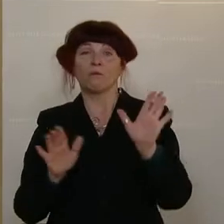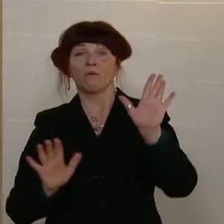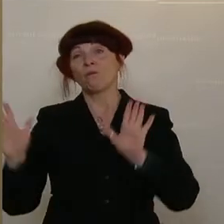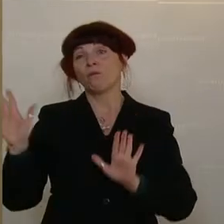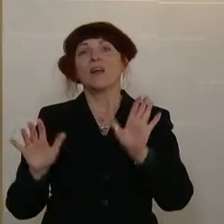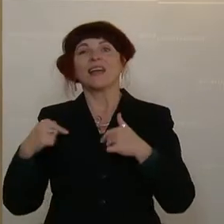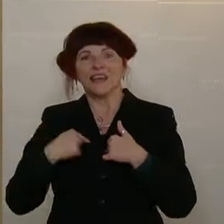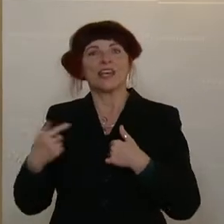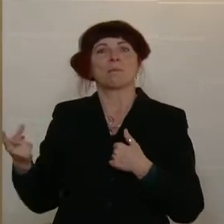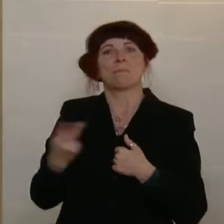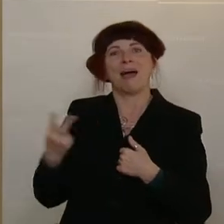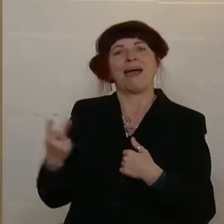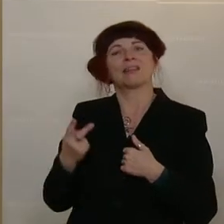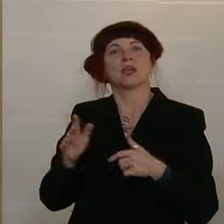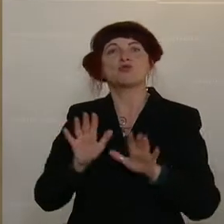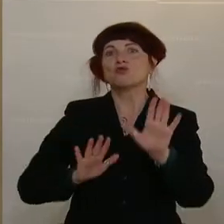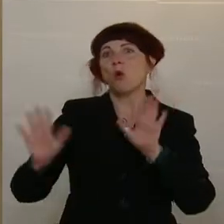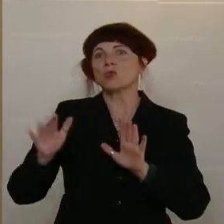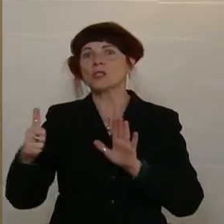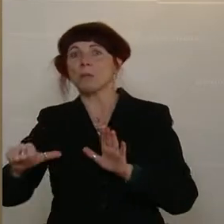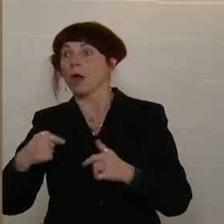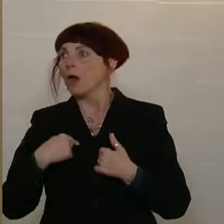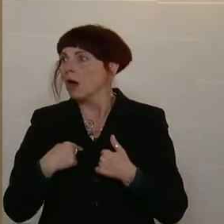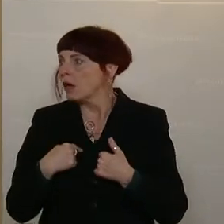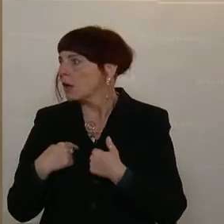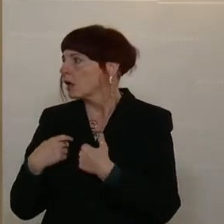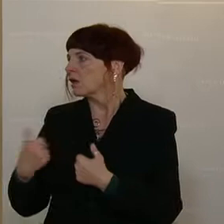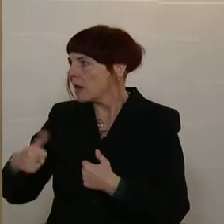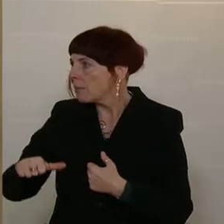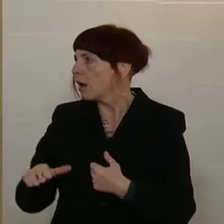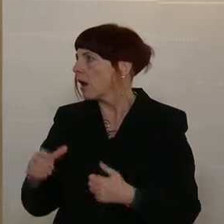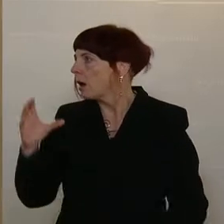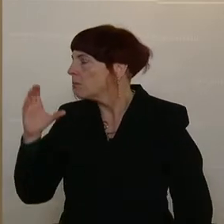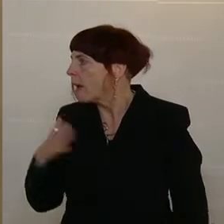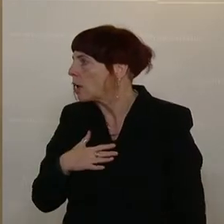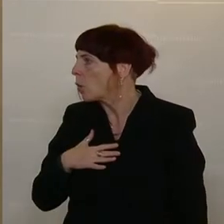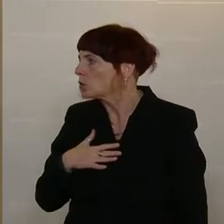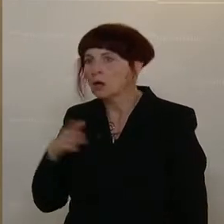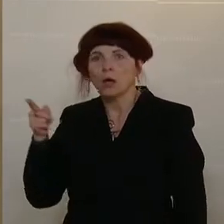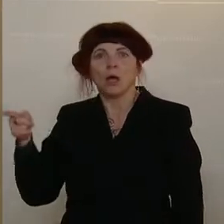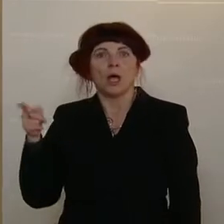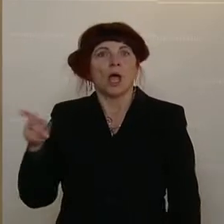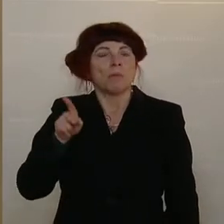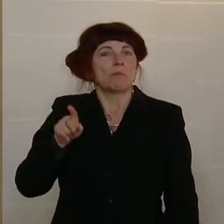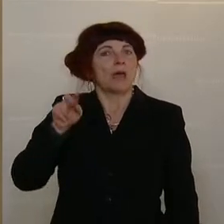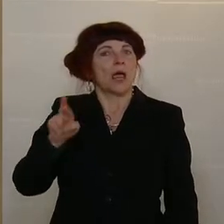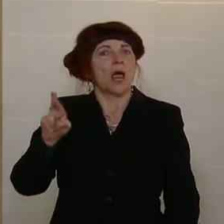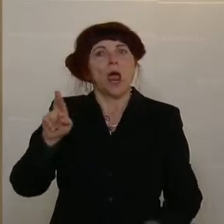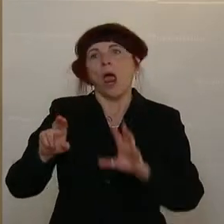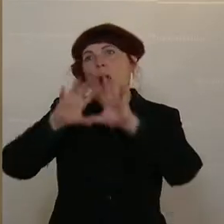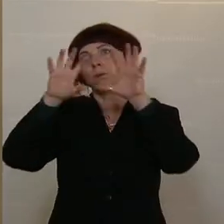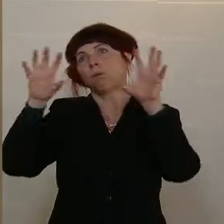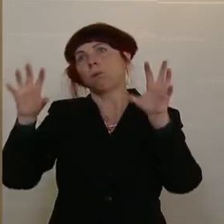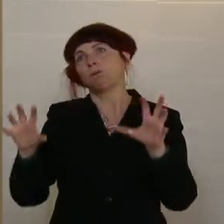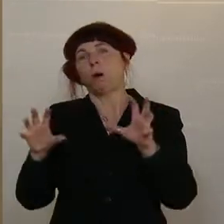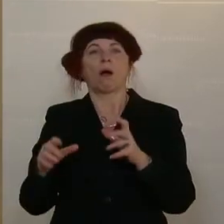teilgenommen und bin aus dem Staunen nicht rausgekommen, wie selbstgefällig man in einer PR-Blase leben